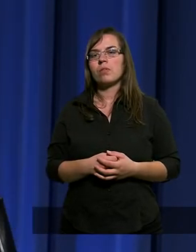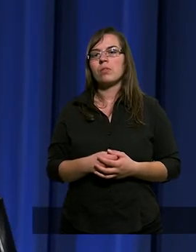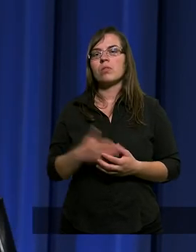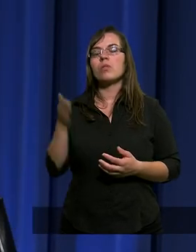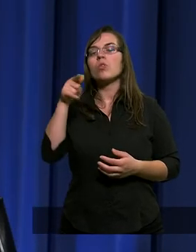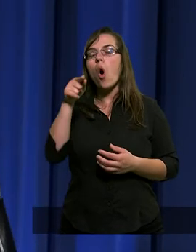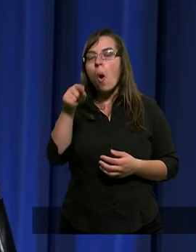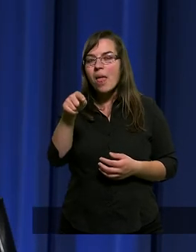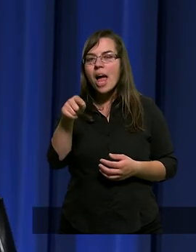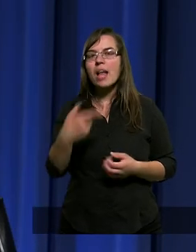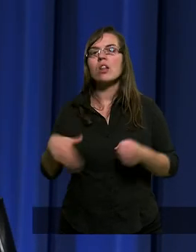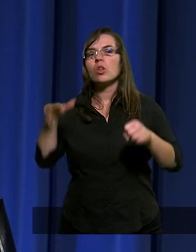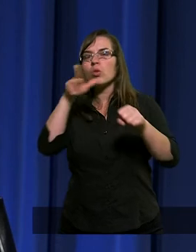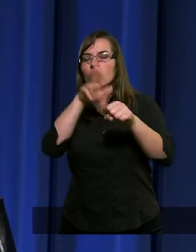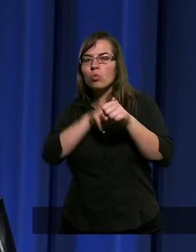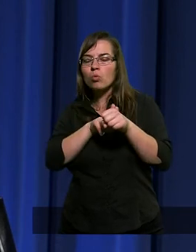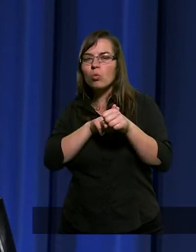bo ten, który